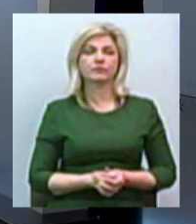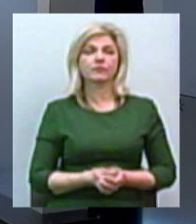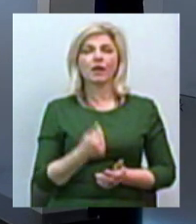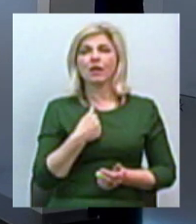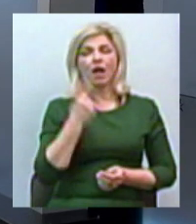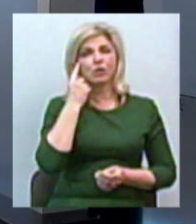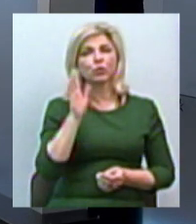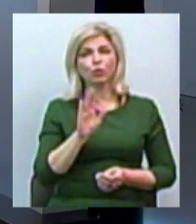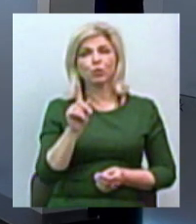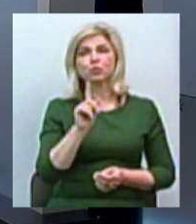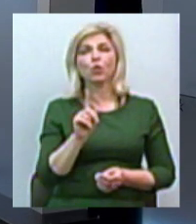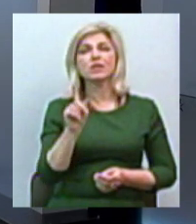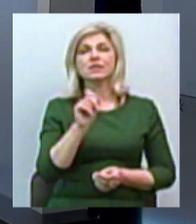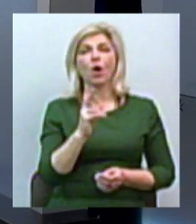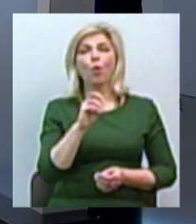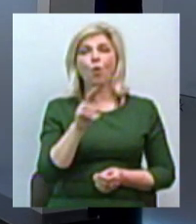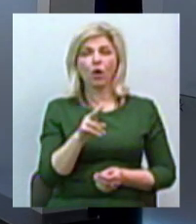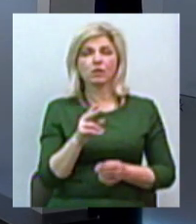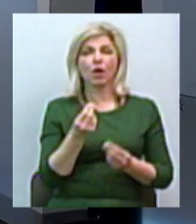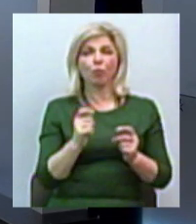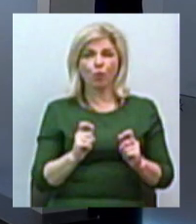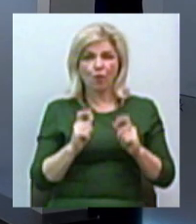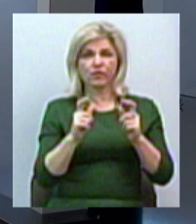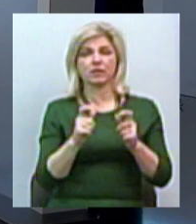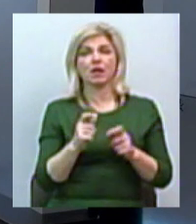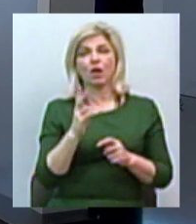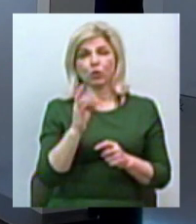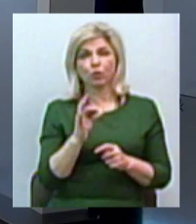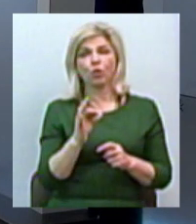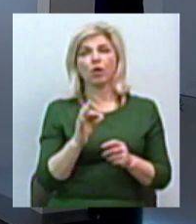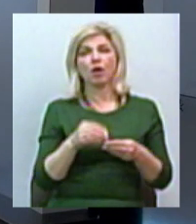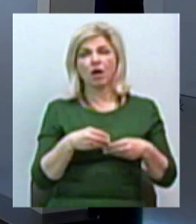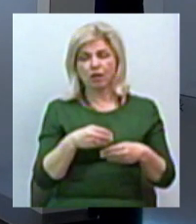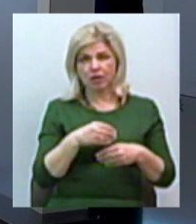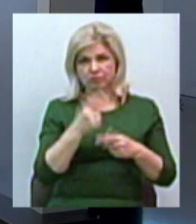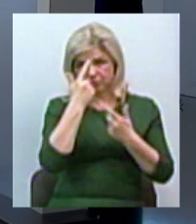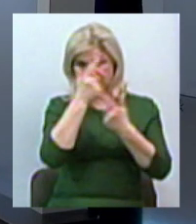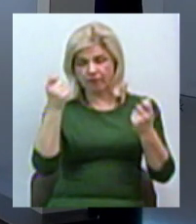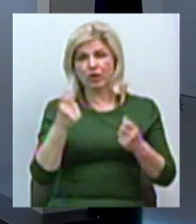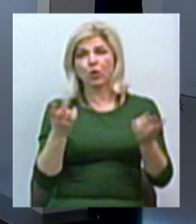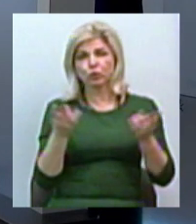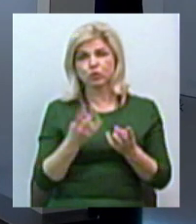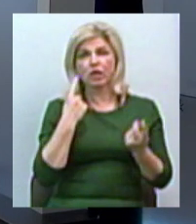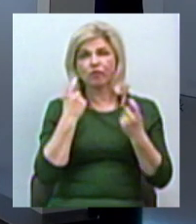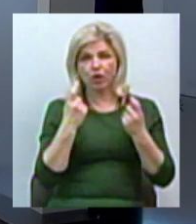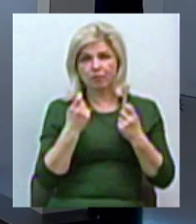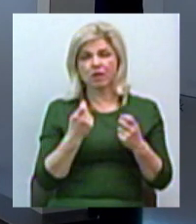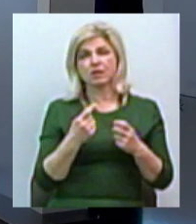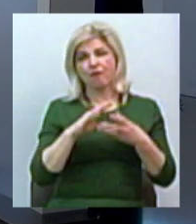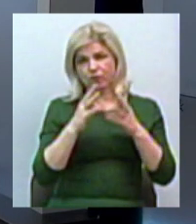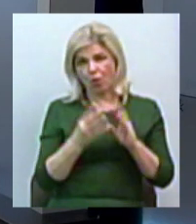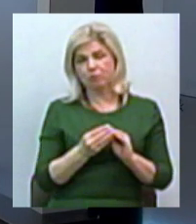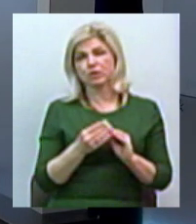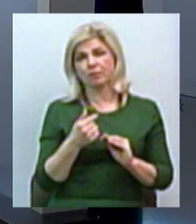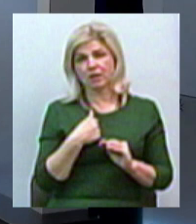підніме, але проблем, скажімо так, з донесенням потрібної для України інформації можуть виникнути. Всьому цілому, я вважаю, що